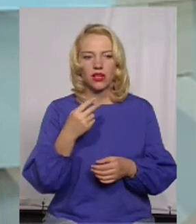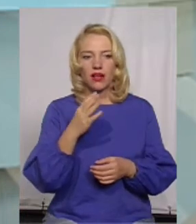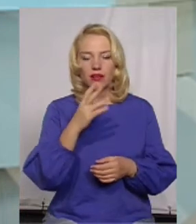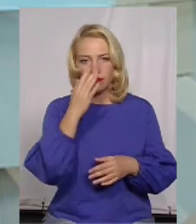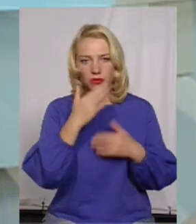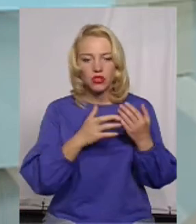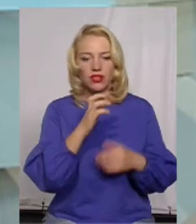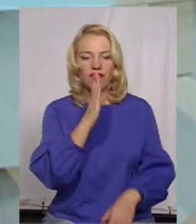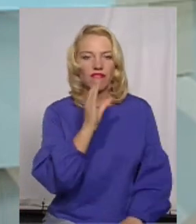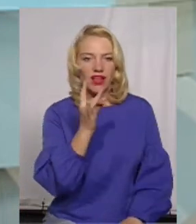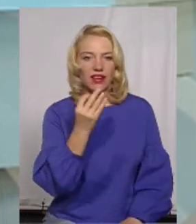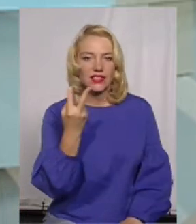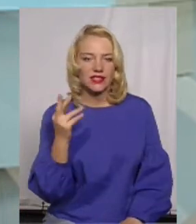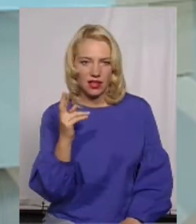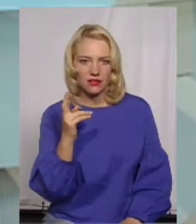-го вересня.